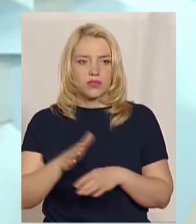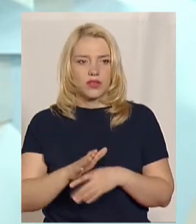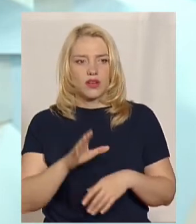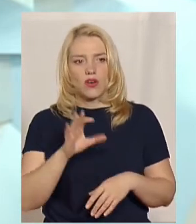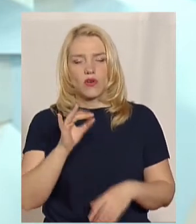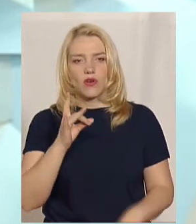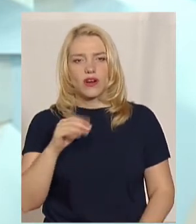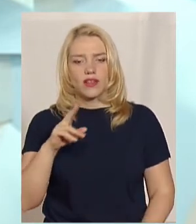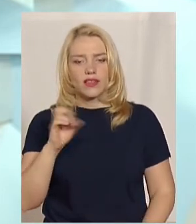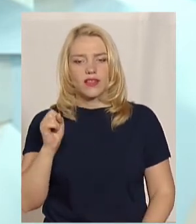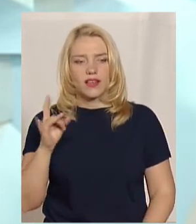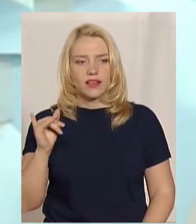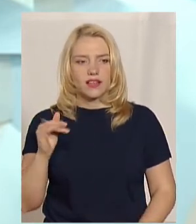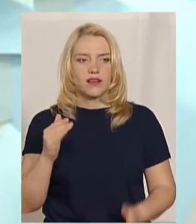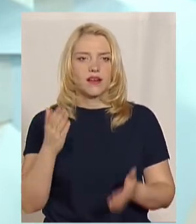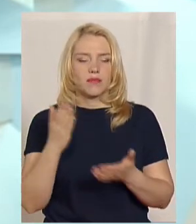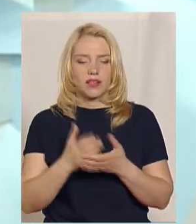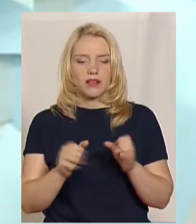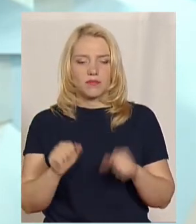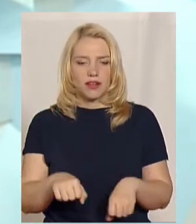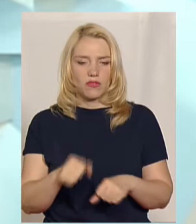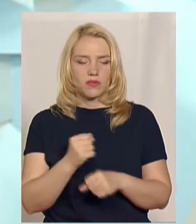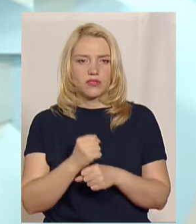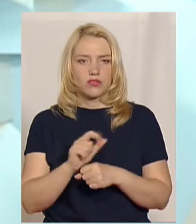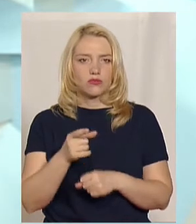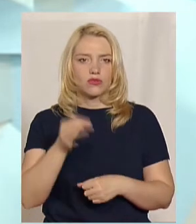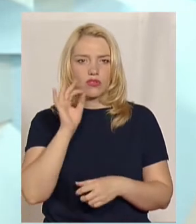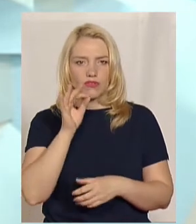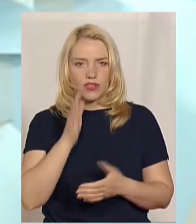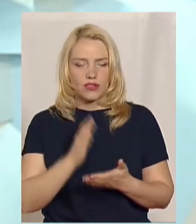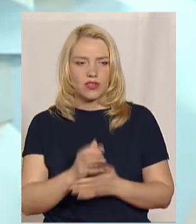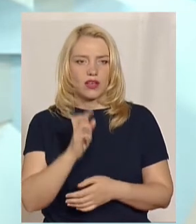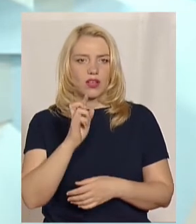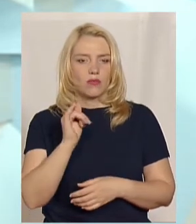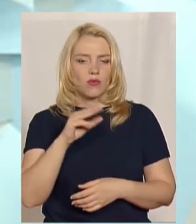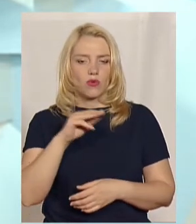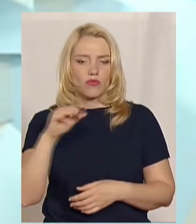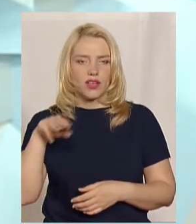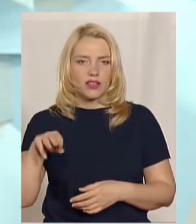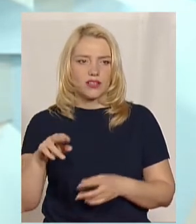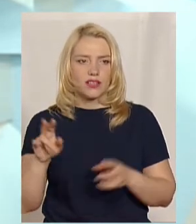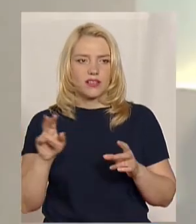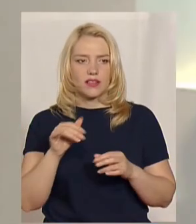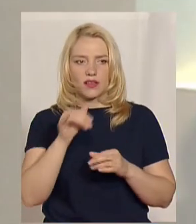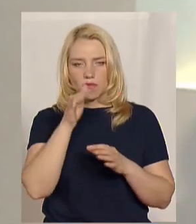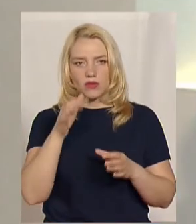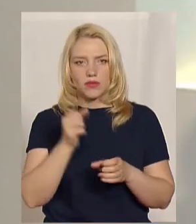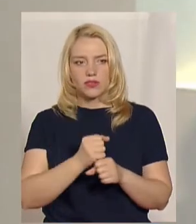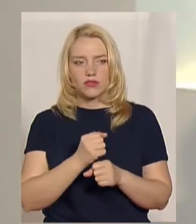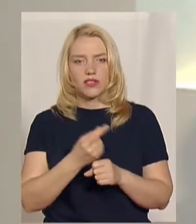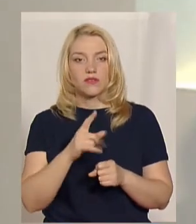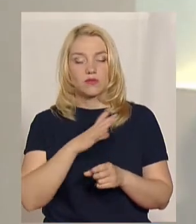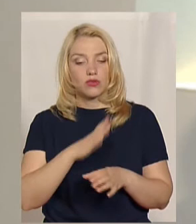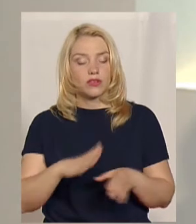не мали права працювати, тому що там є і кав'ярні, і буфети не повинні були працювати. Тому вони були